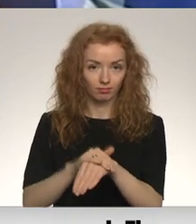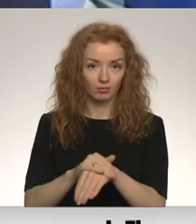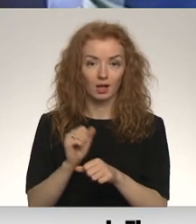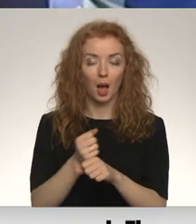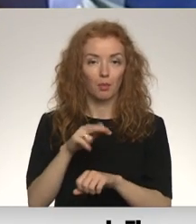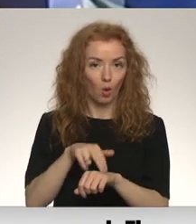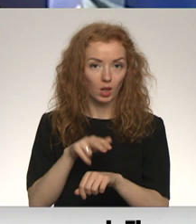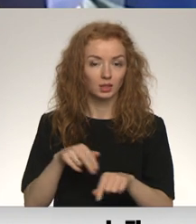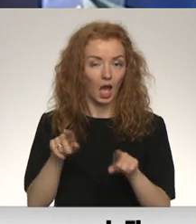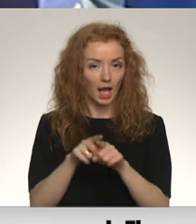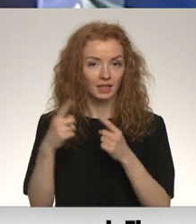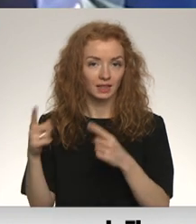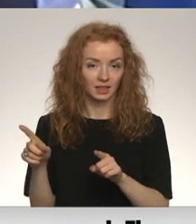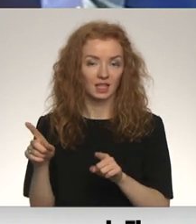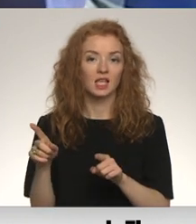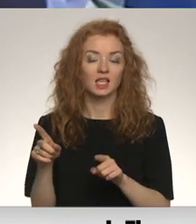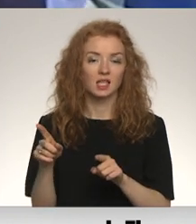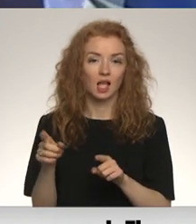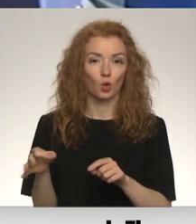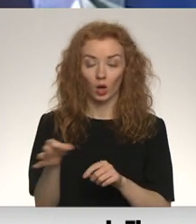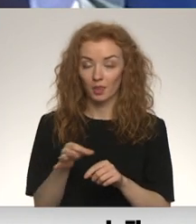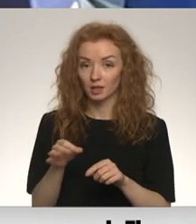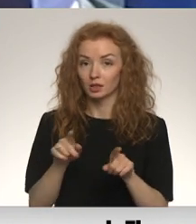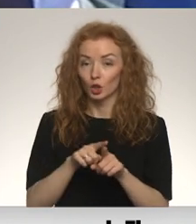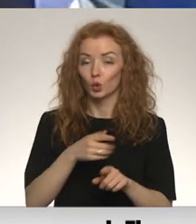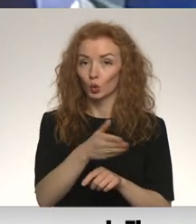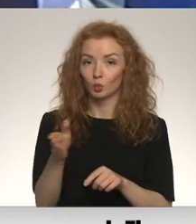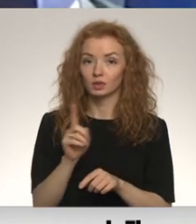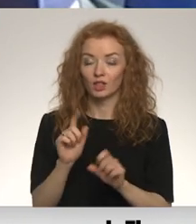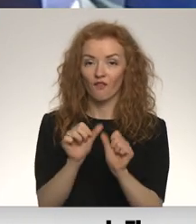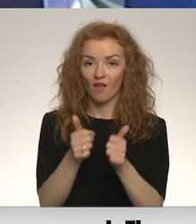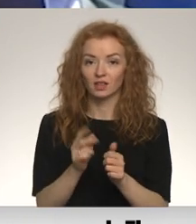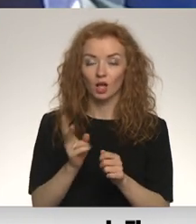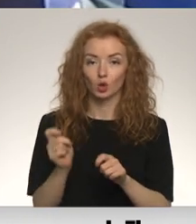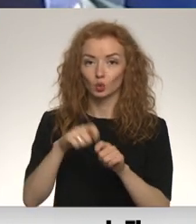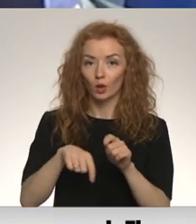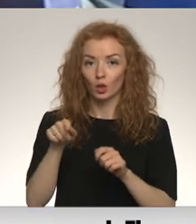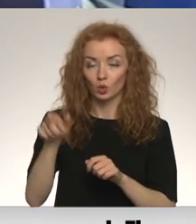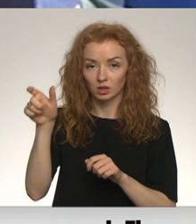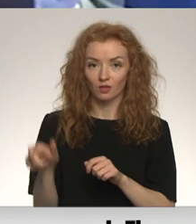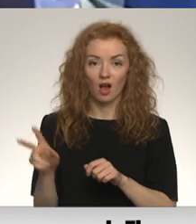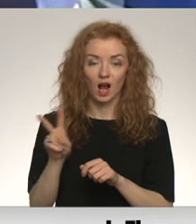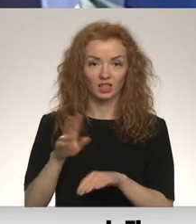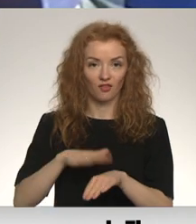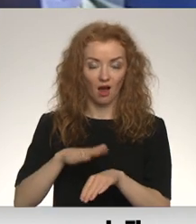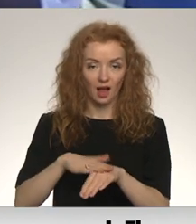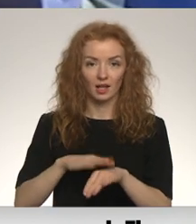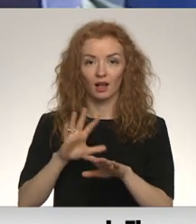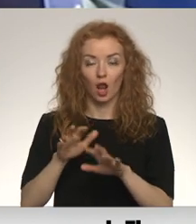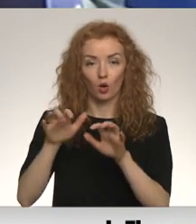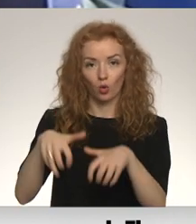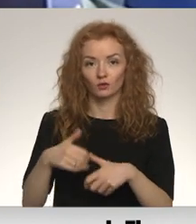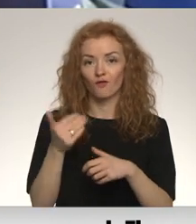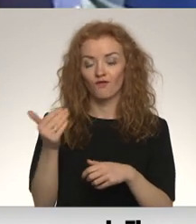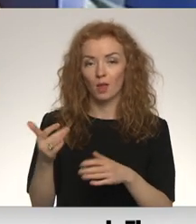policija, gan citi iesaistīties spēlētāji. Tāpat jums ir arī mehānisms, lai sodītu tos, kas ir vainīgi, kā arī lai konfistētu viņiem